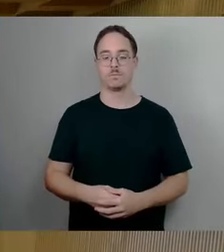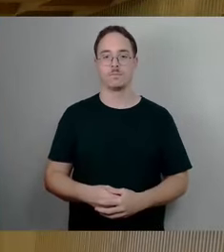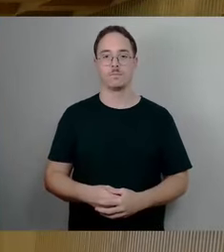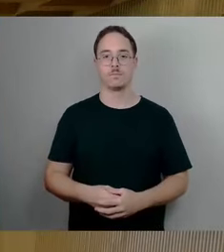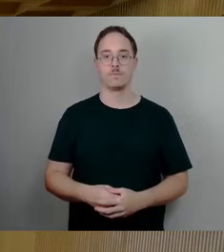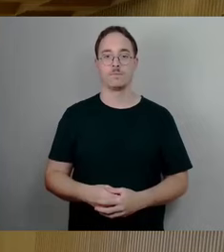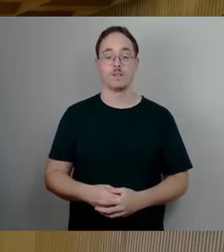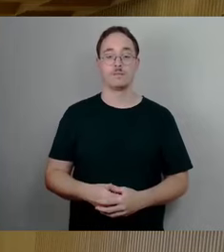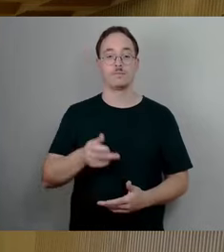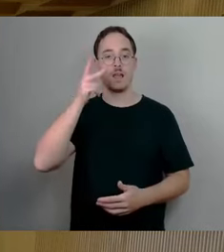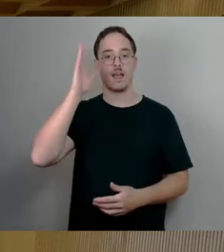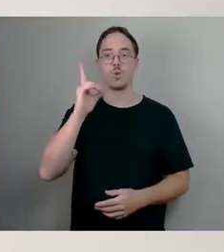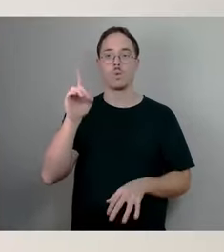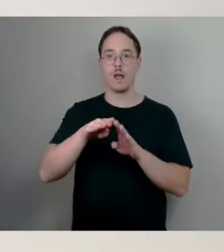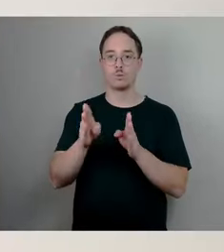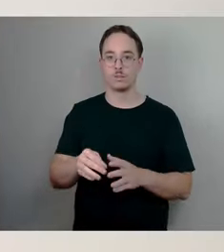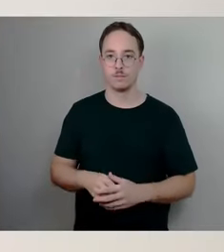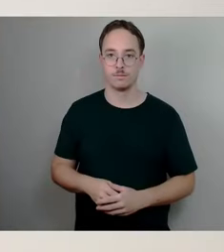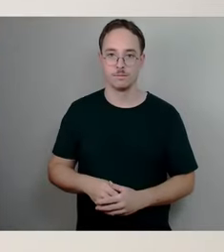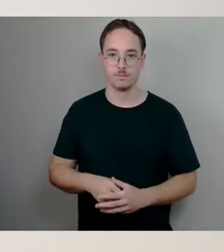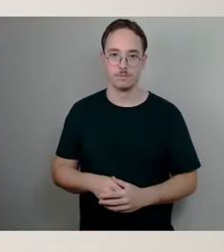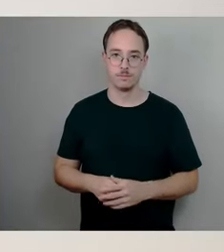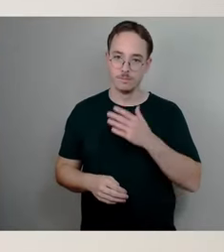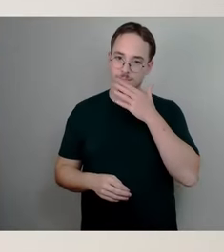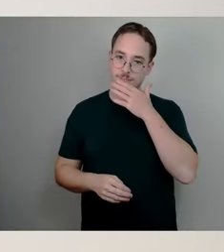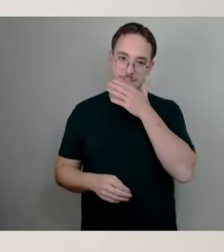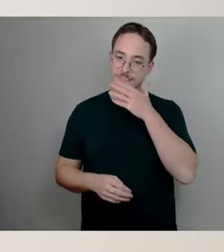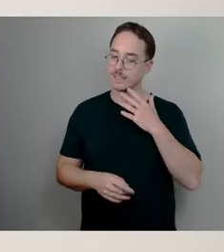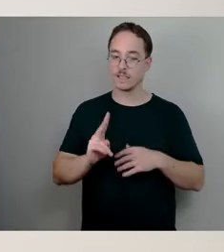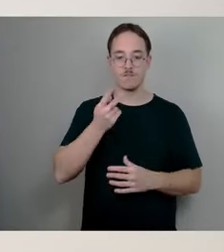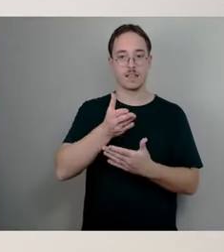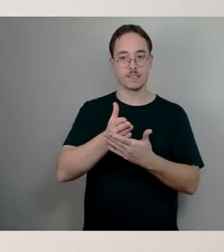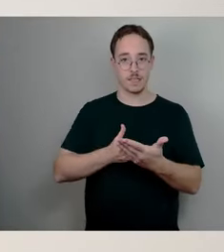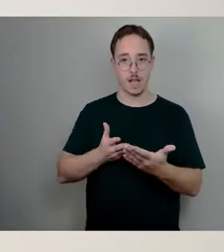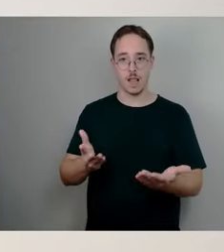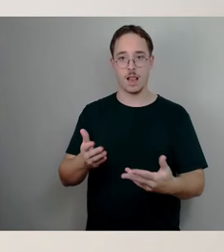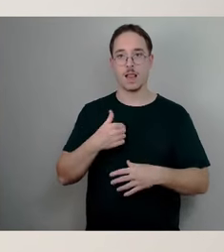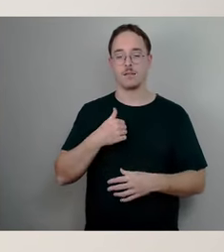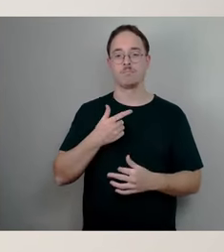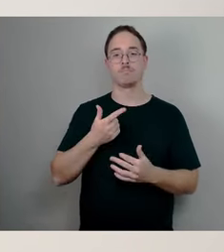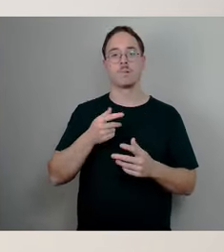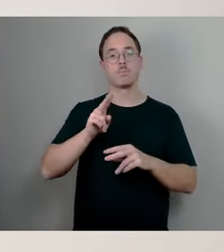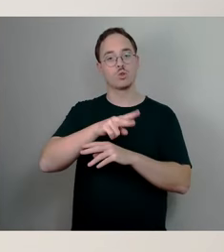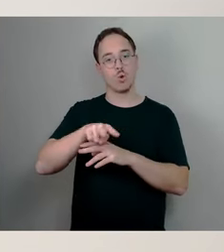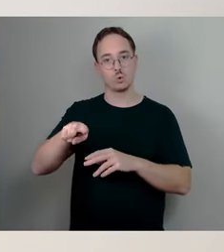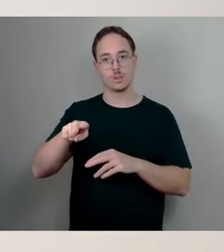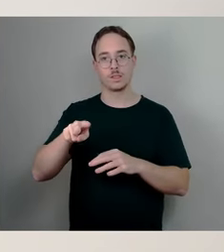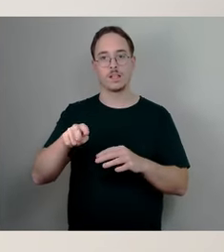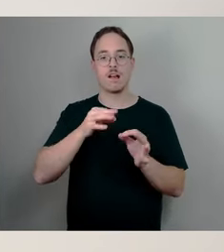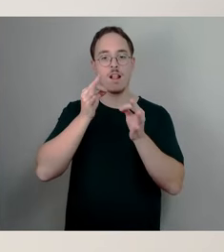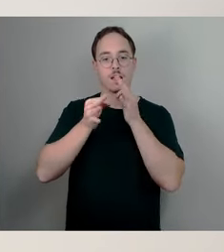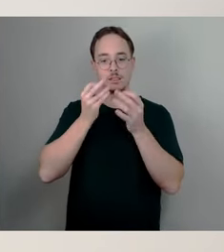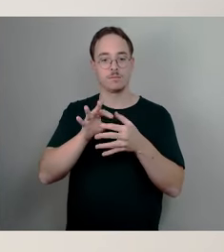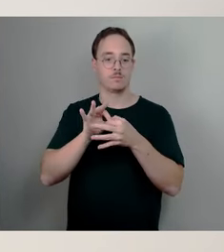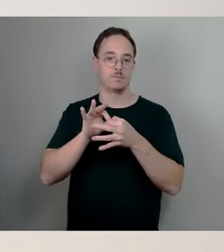fange mal vielleicht mit dem zweiten Teil an, was die Betreuungsqualität angeht. Das wird ja auch Bestandteil sein, wenn wir darüber